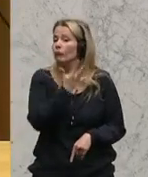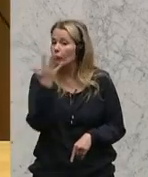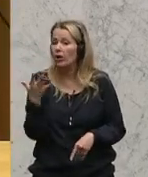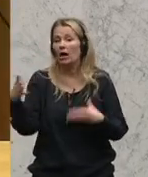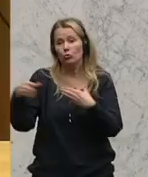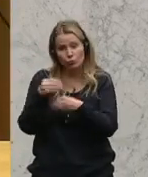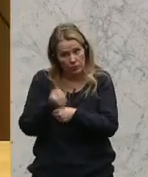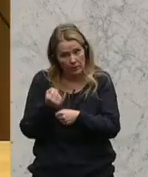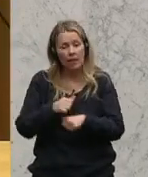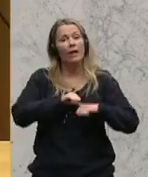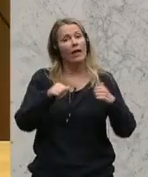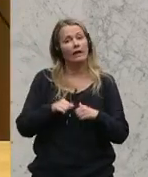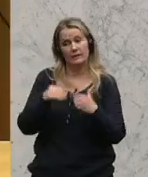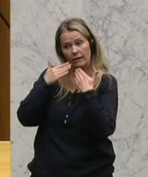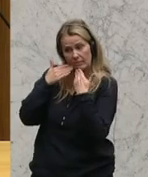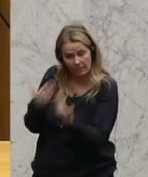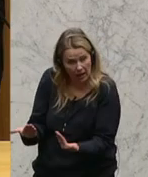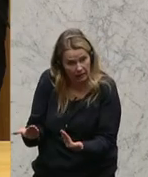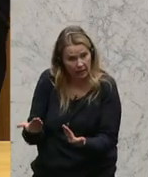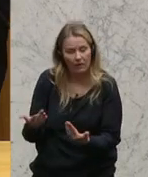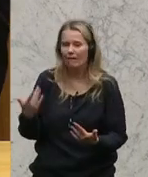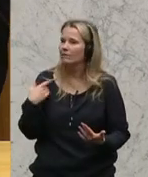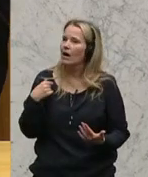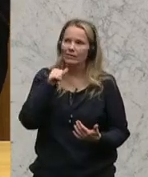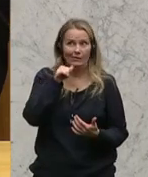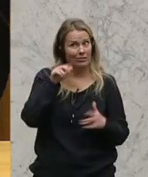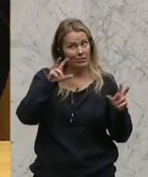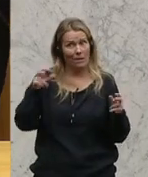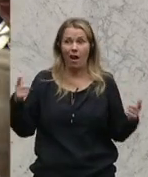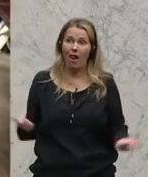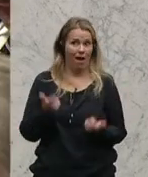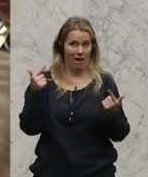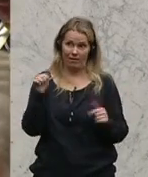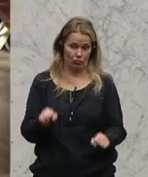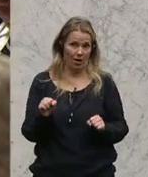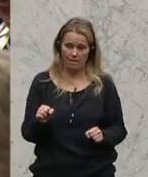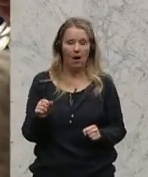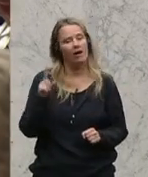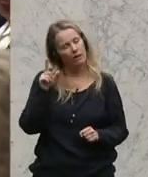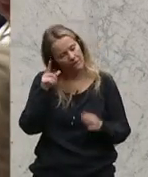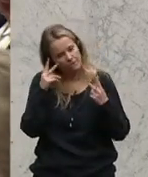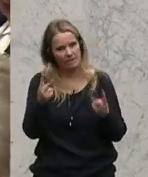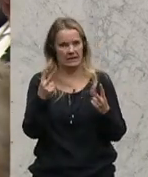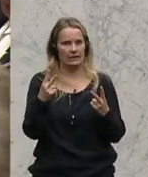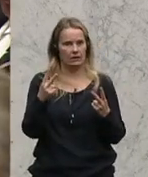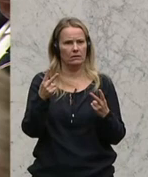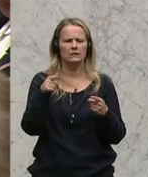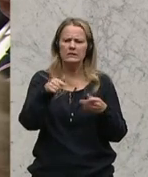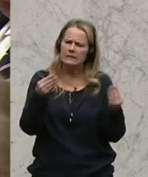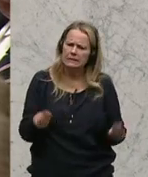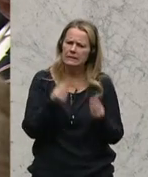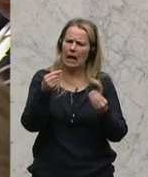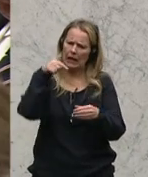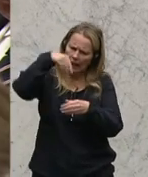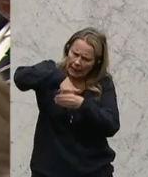Zusammenarbeit sehr herzlich zu bedanken. Wir haben nicht immer leichte Themen gehabt, aber ich glaube, wichtig ist, dass wir in der Sache